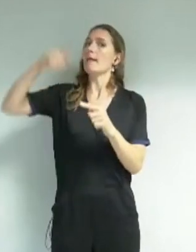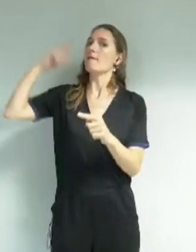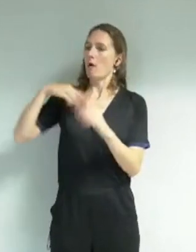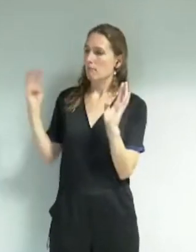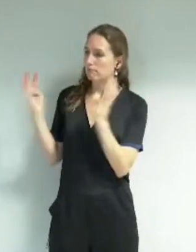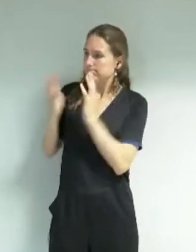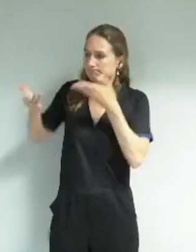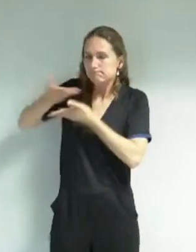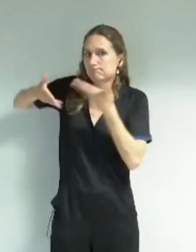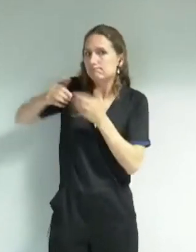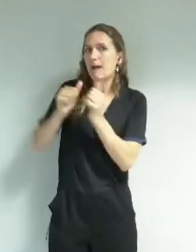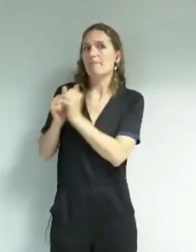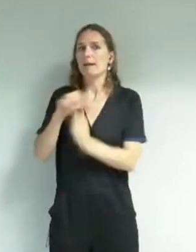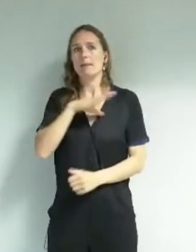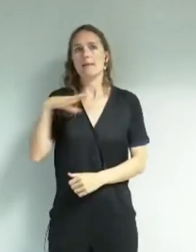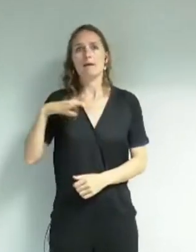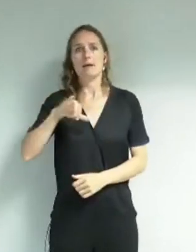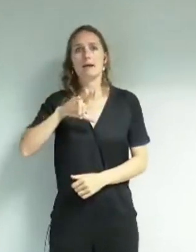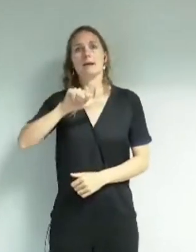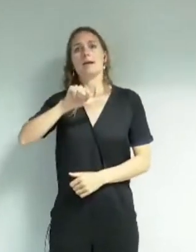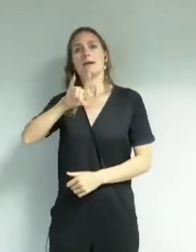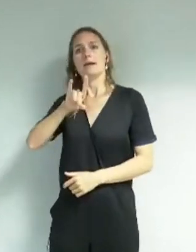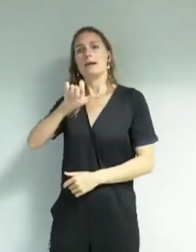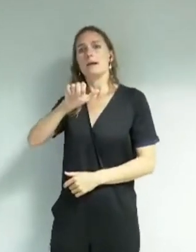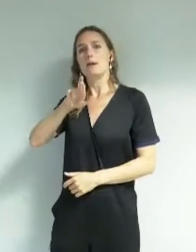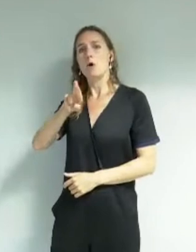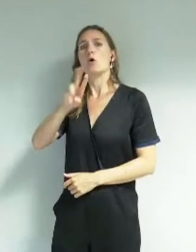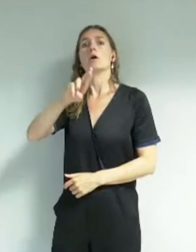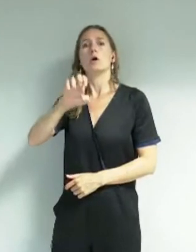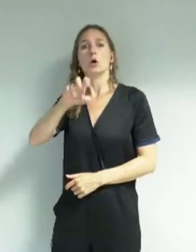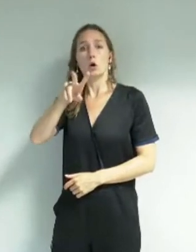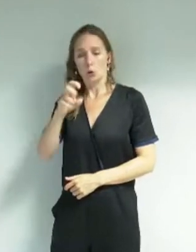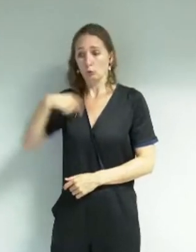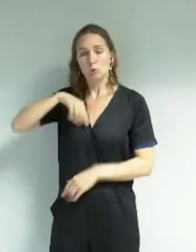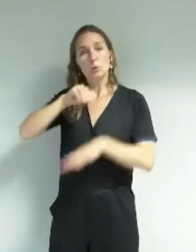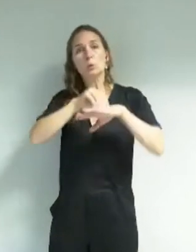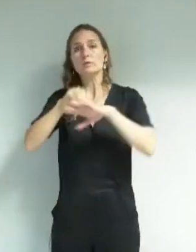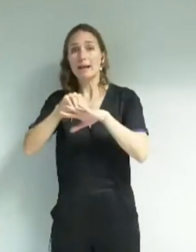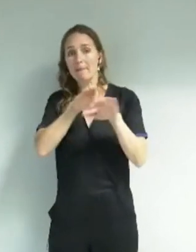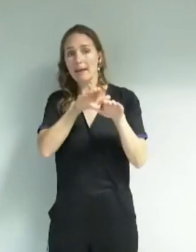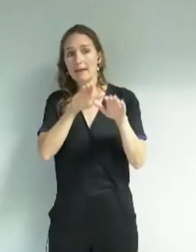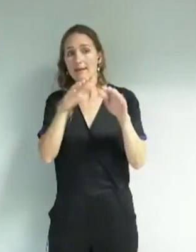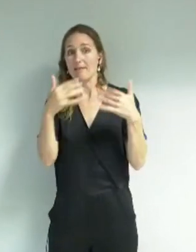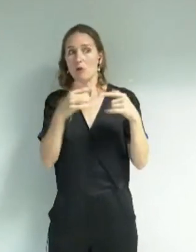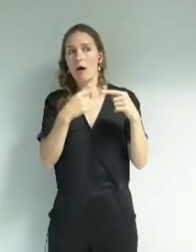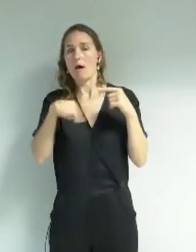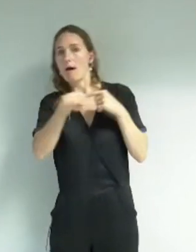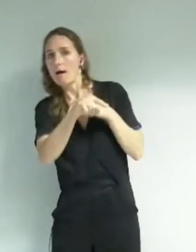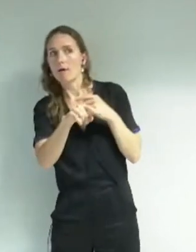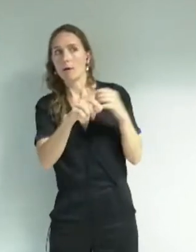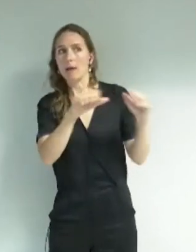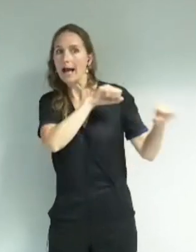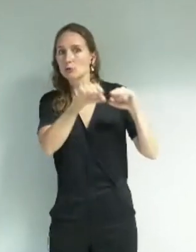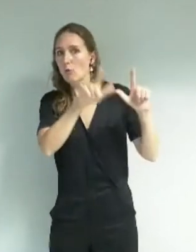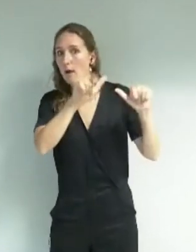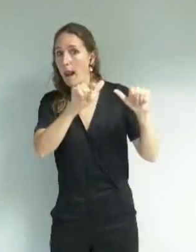échangeant avec Mme Lereux que certaines de nos préconisations font écho avec des actions qui existaient déjà et qui sont portées